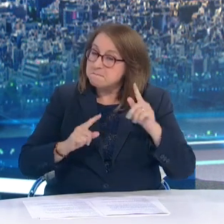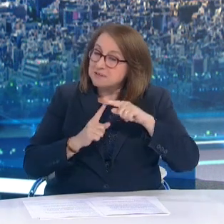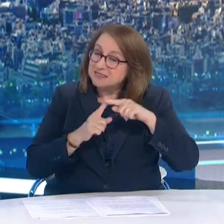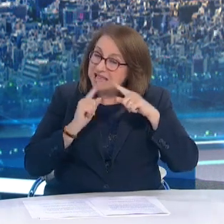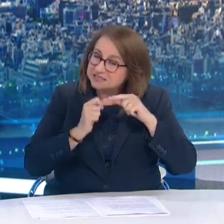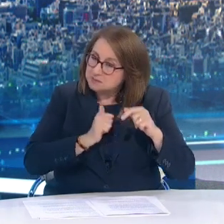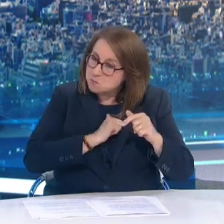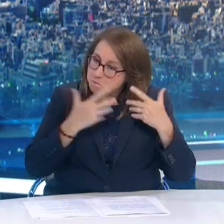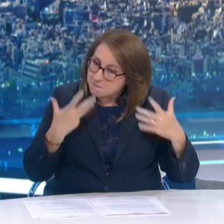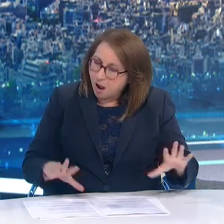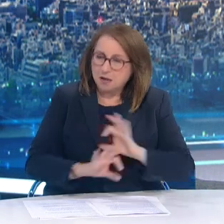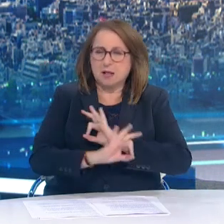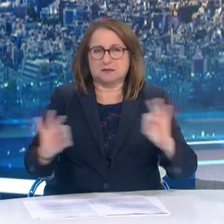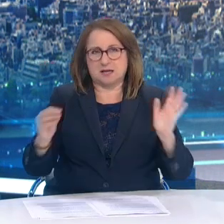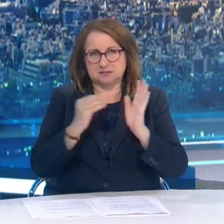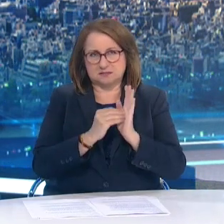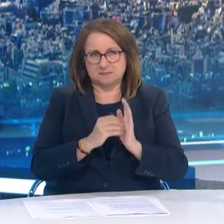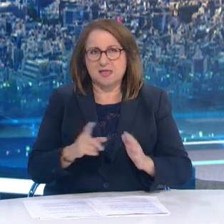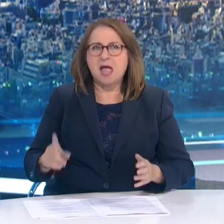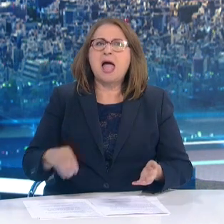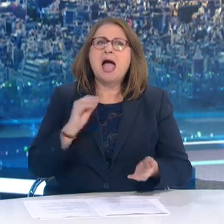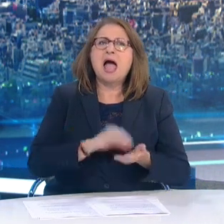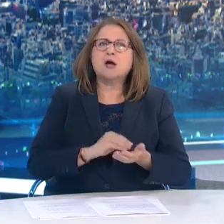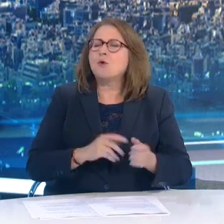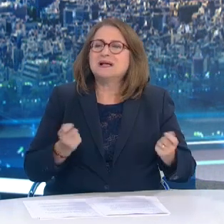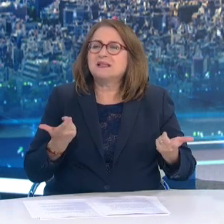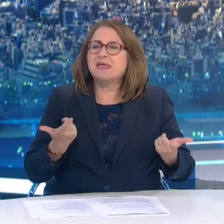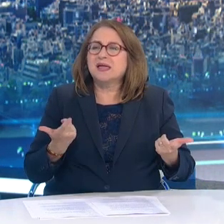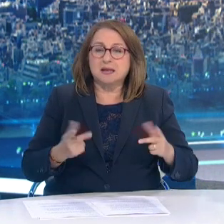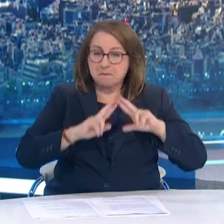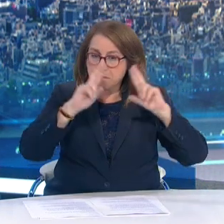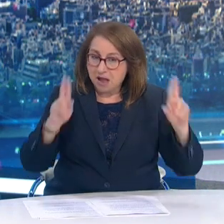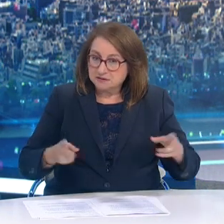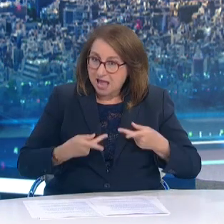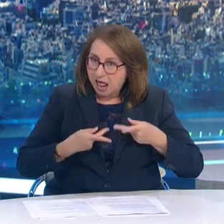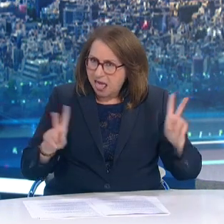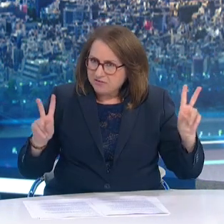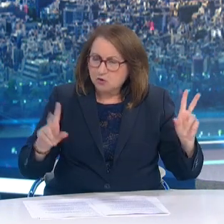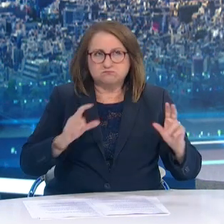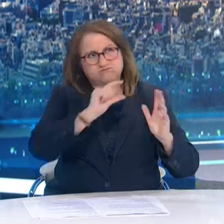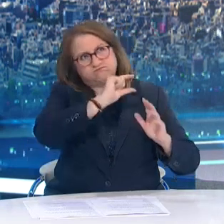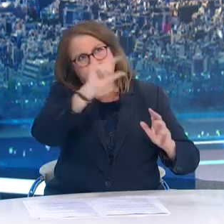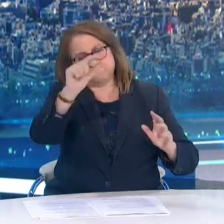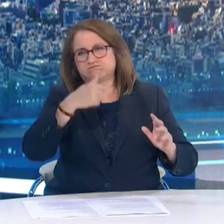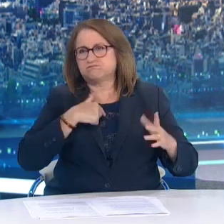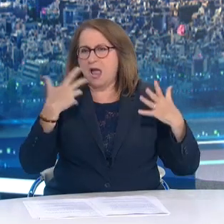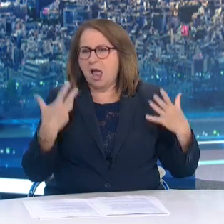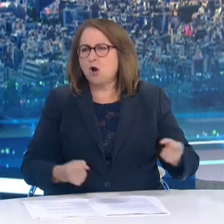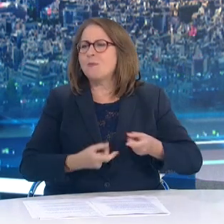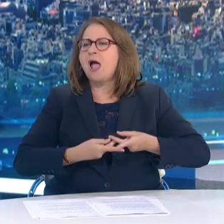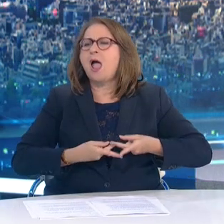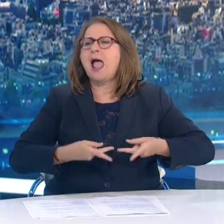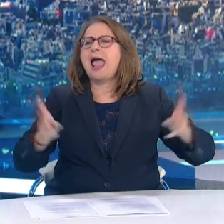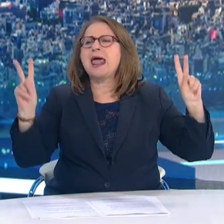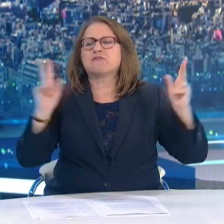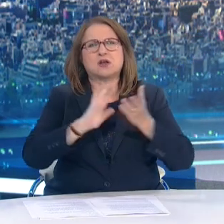κατάστημα είναι COVID-free ή μεικτό Θα υπάρχει ειδική σήμαρση στις εισόδους των χώρων εκμετάλλευσης COVID-free ή μεικτός